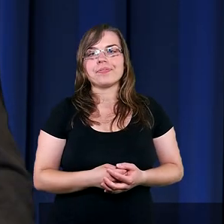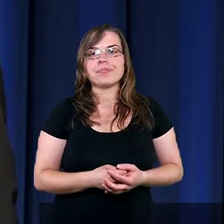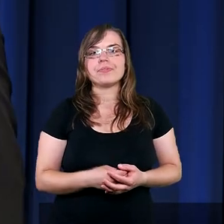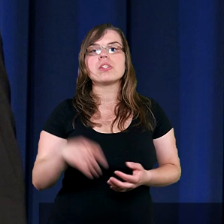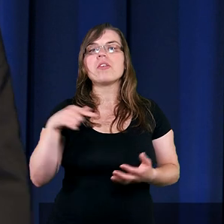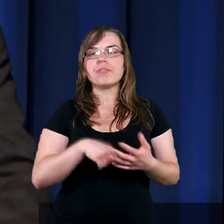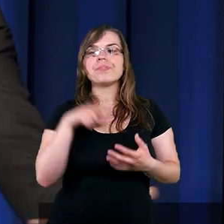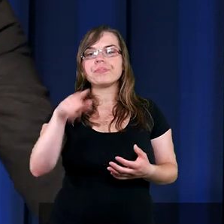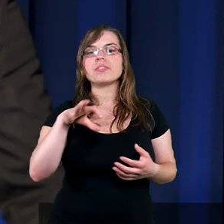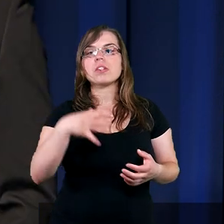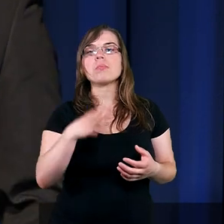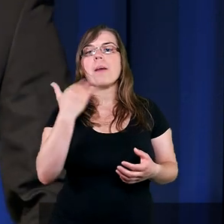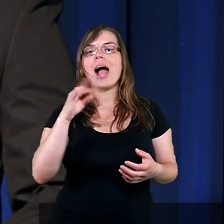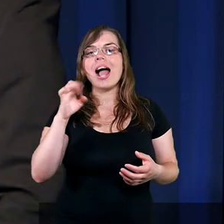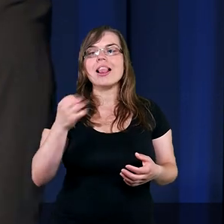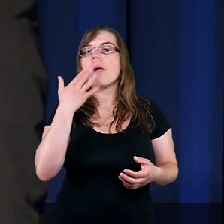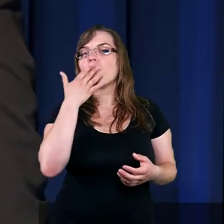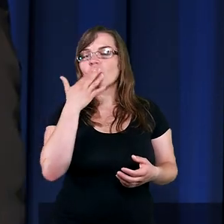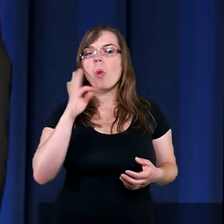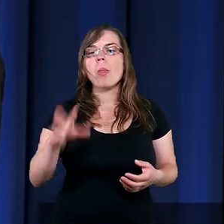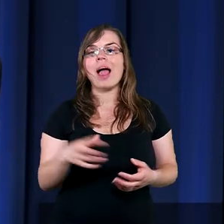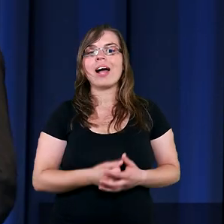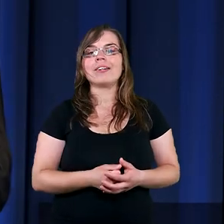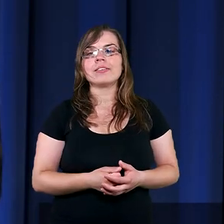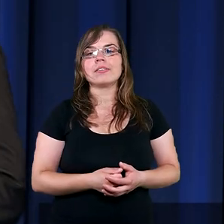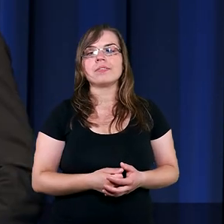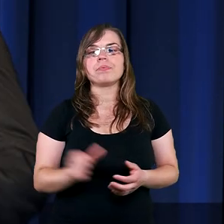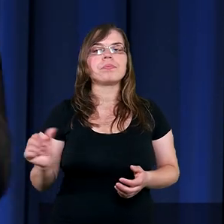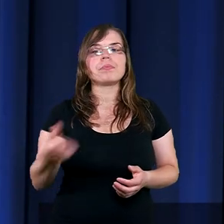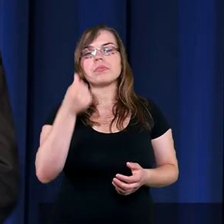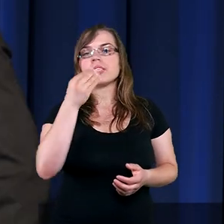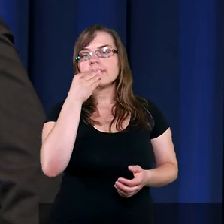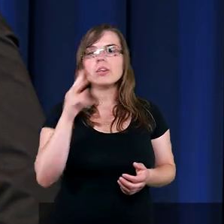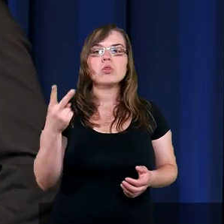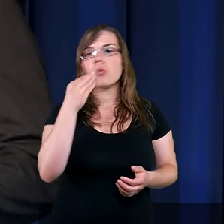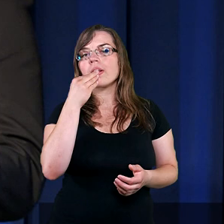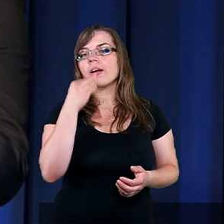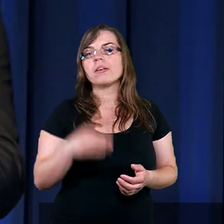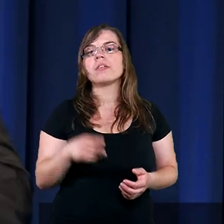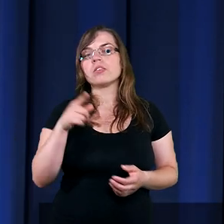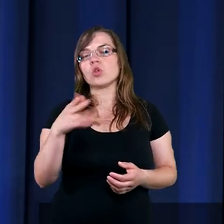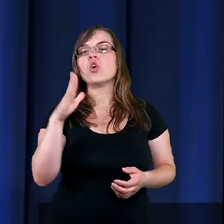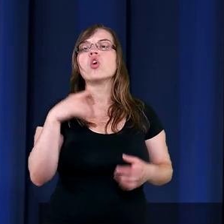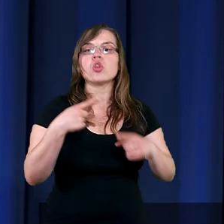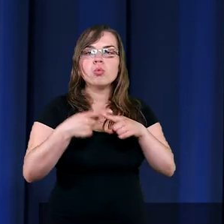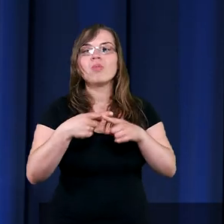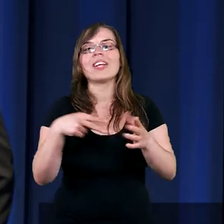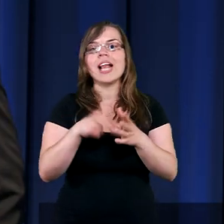tam właśnie w zborze Marty mówiono tak. Jest pierwsze danie, jest drugie danie i są sztućce.